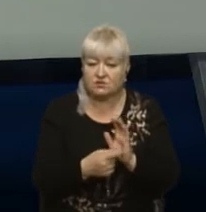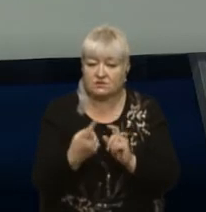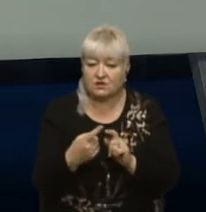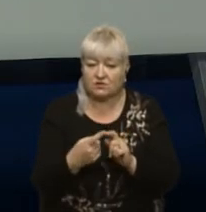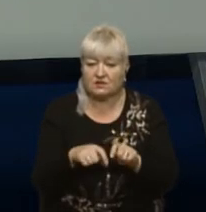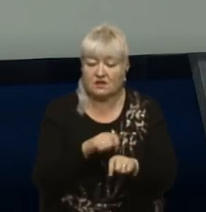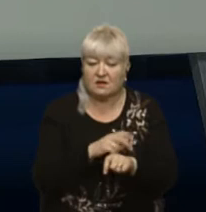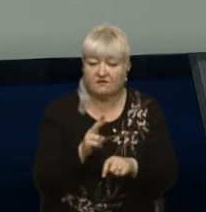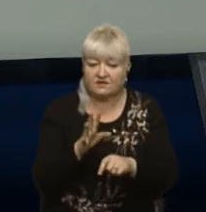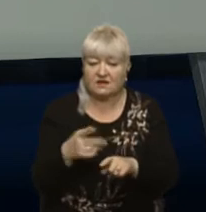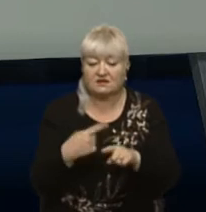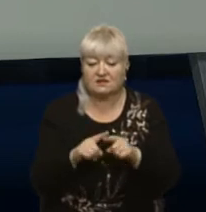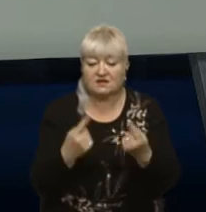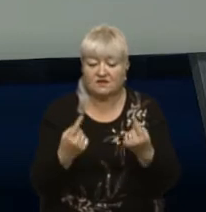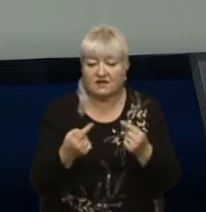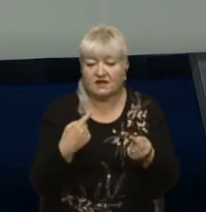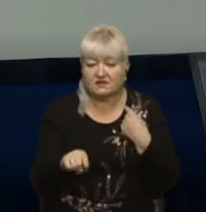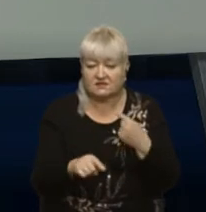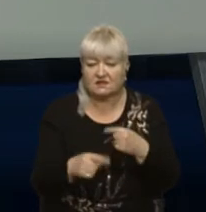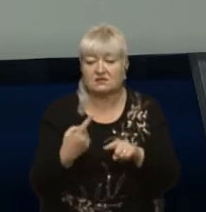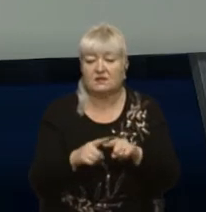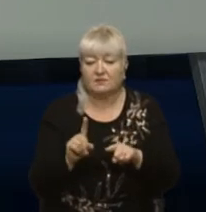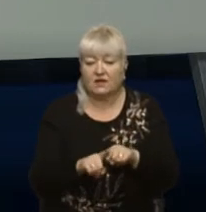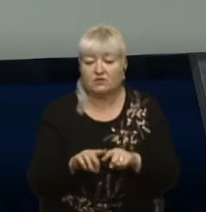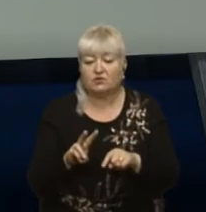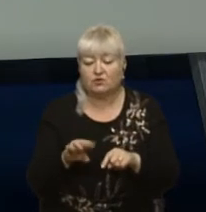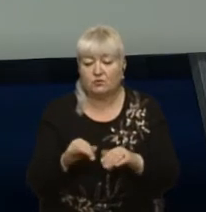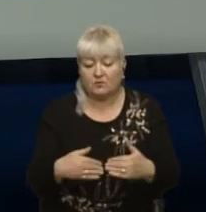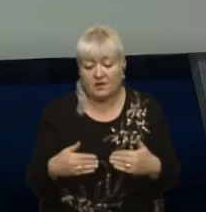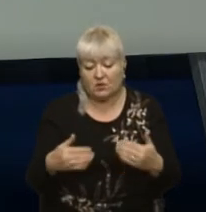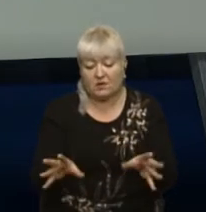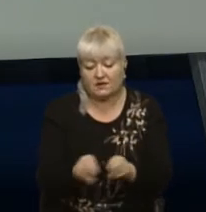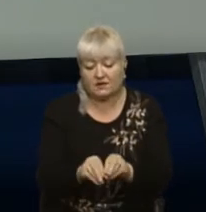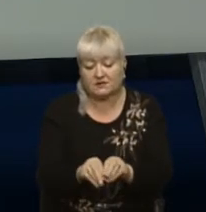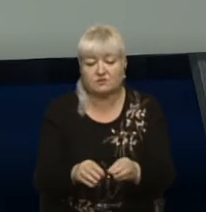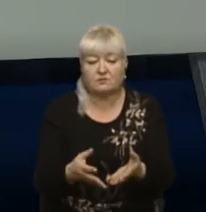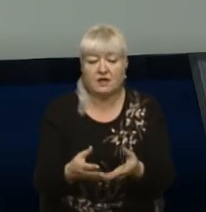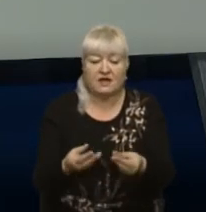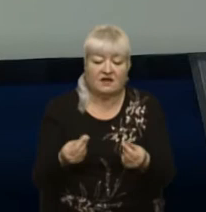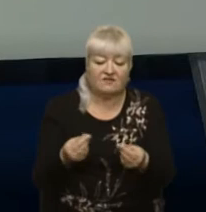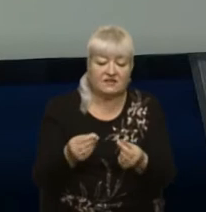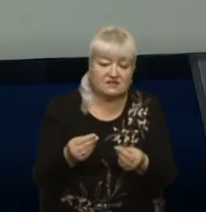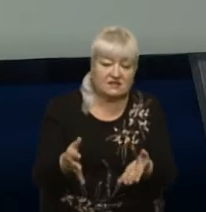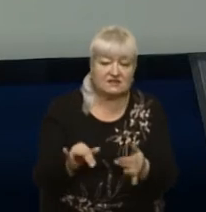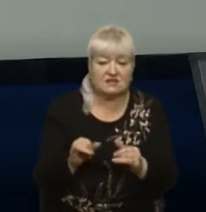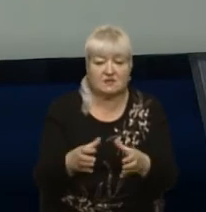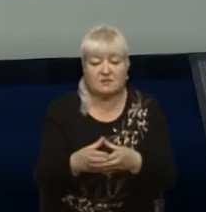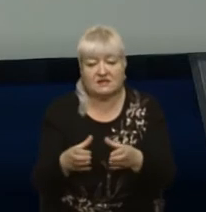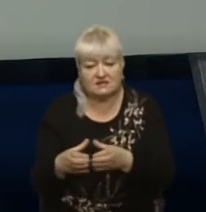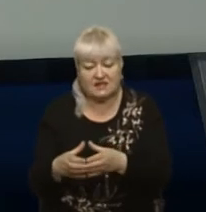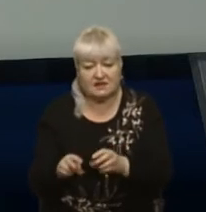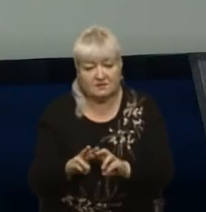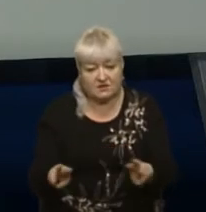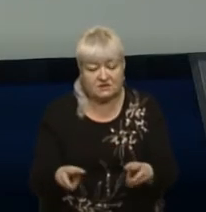досить така велика різниця, саме тому ми рухалися всі спільно з міністерствами, з фінансистами, що нам важливо отримати